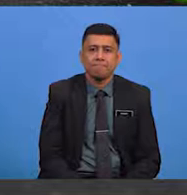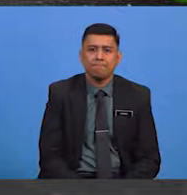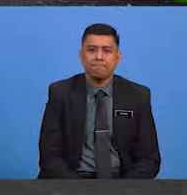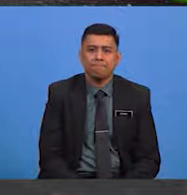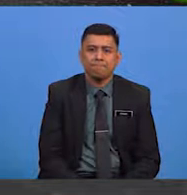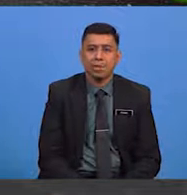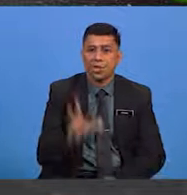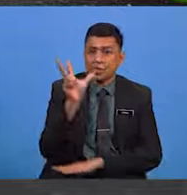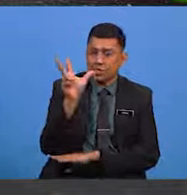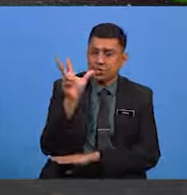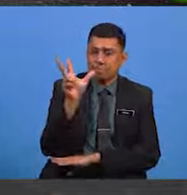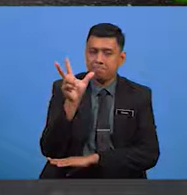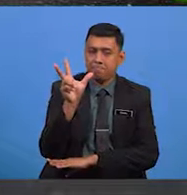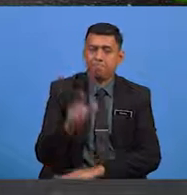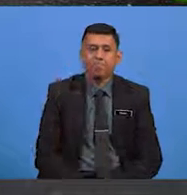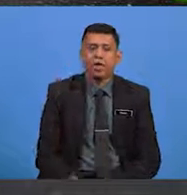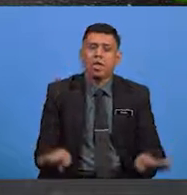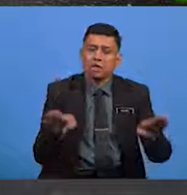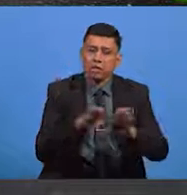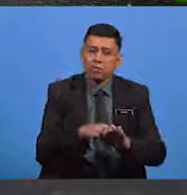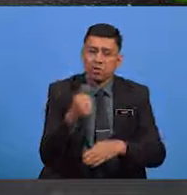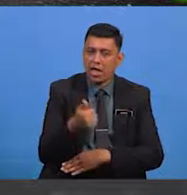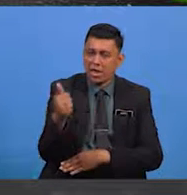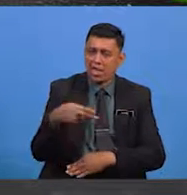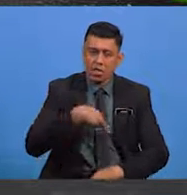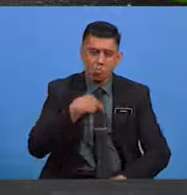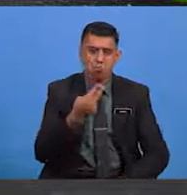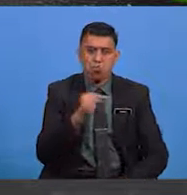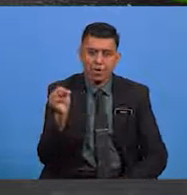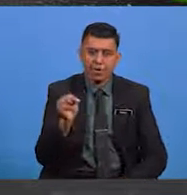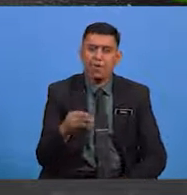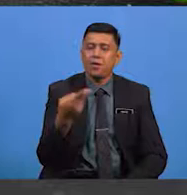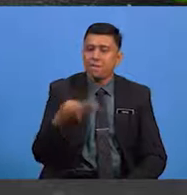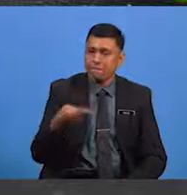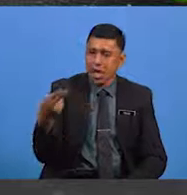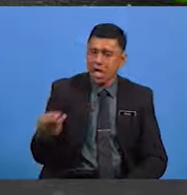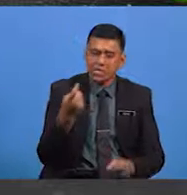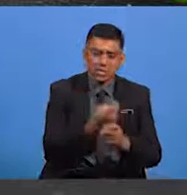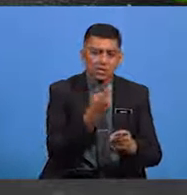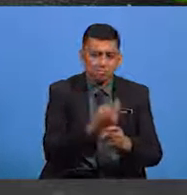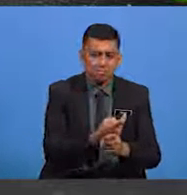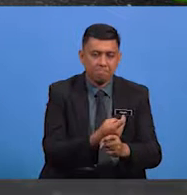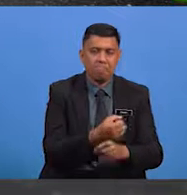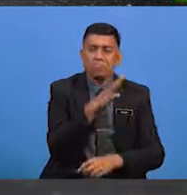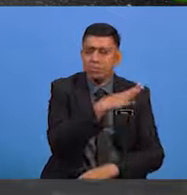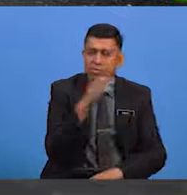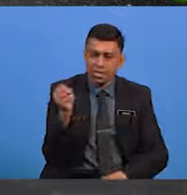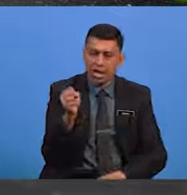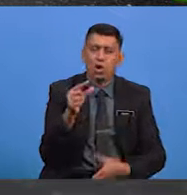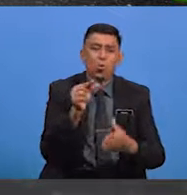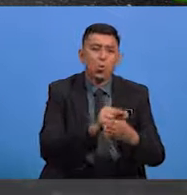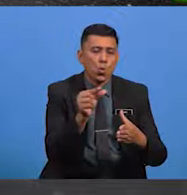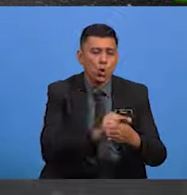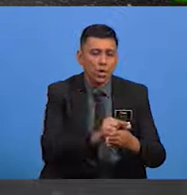Ketiga, sebagai alat hiburan dan bahan jenaka Serta gurau